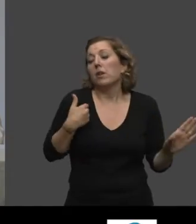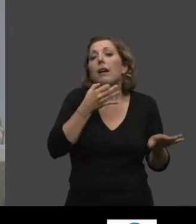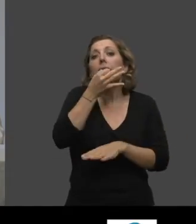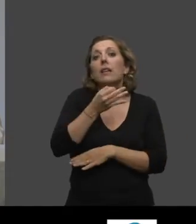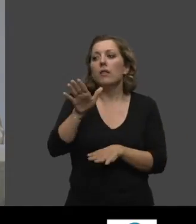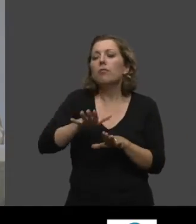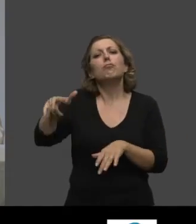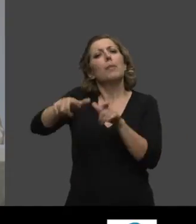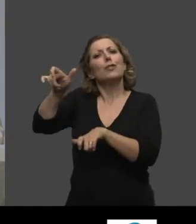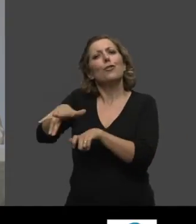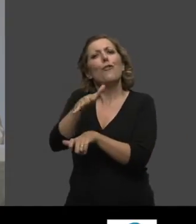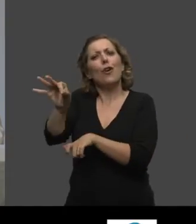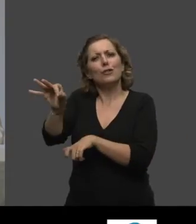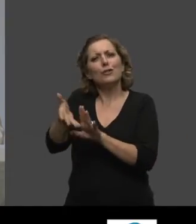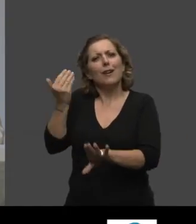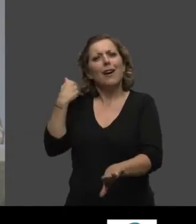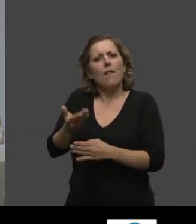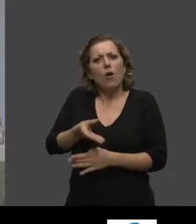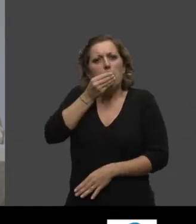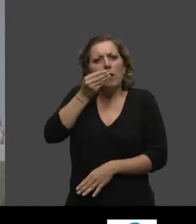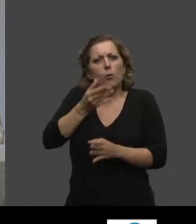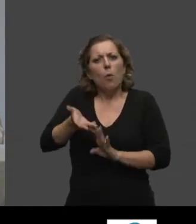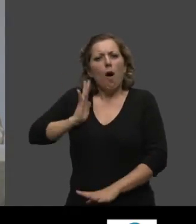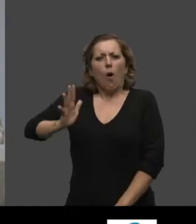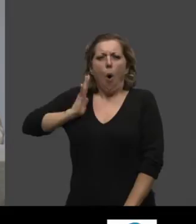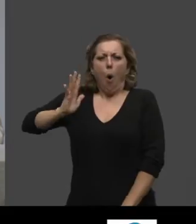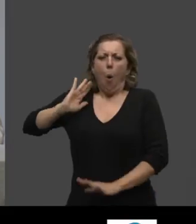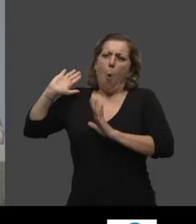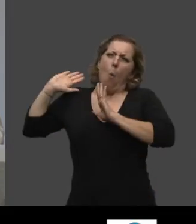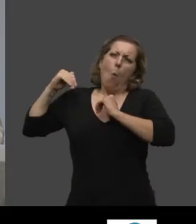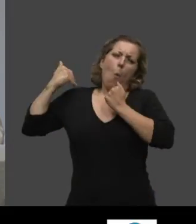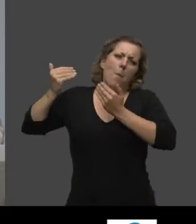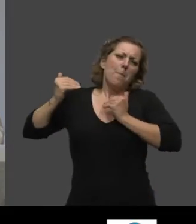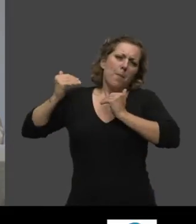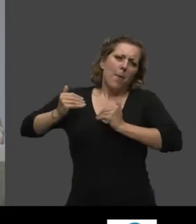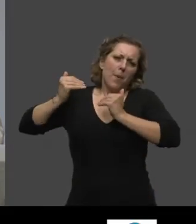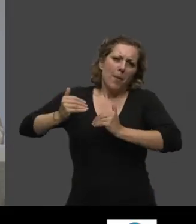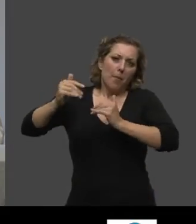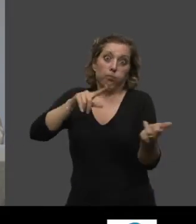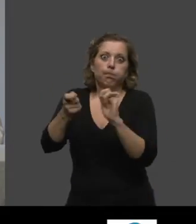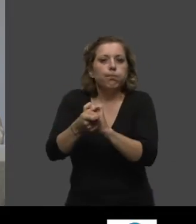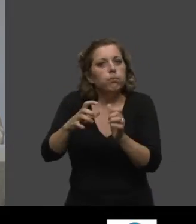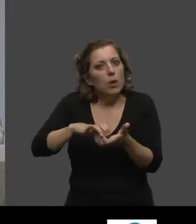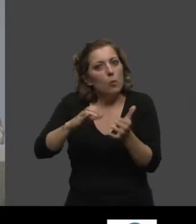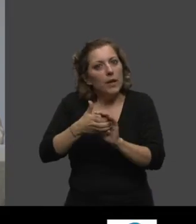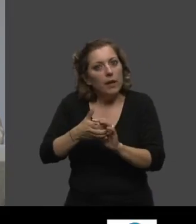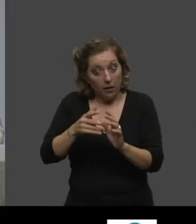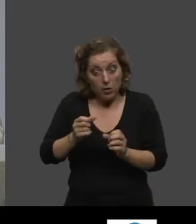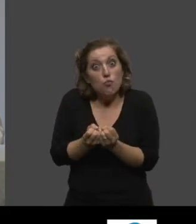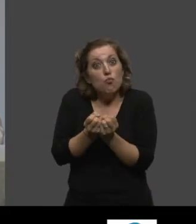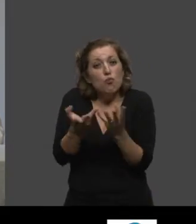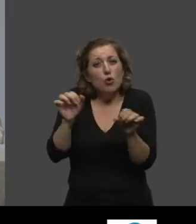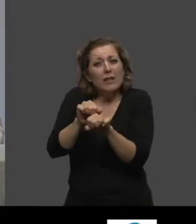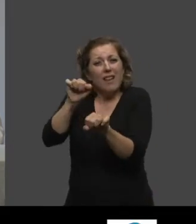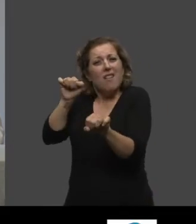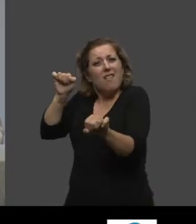des rapports de vieux couple avec son alimentation, donc on ne change pas les choses du jour au lendemain. C'est vrai que c'est plusieurs siècles d